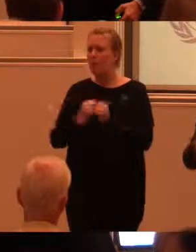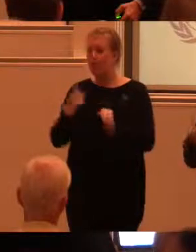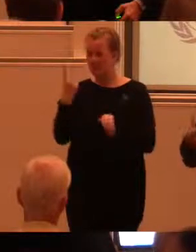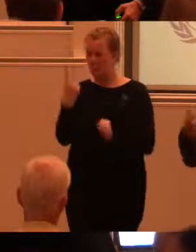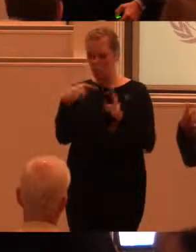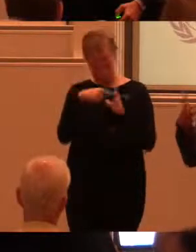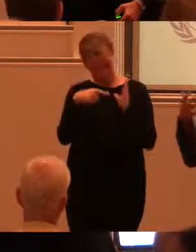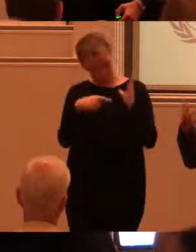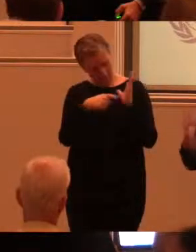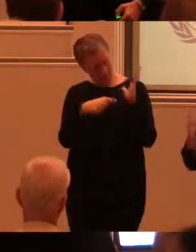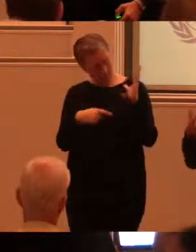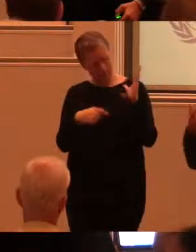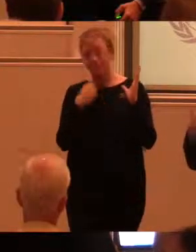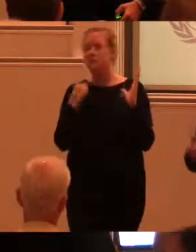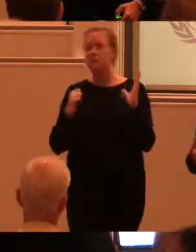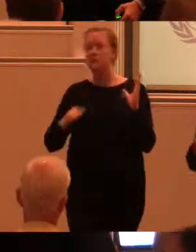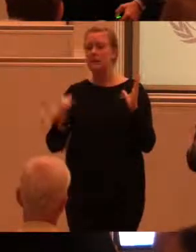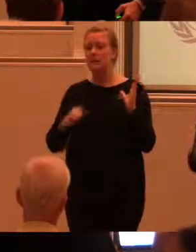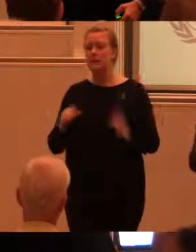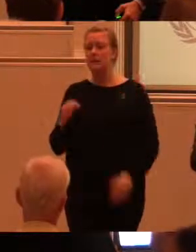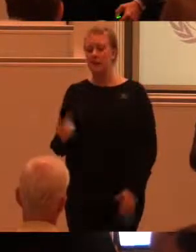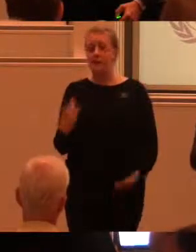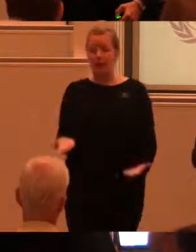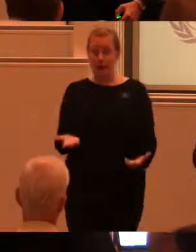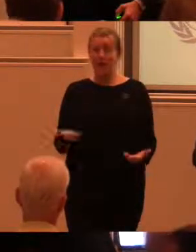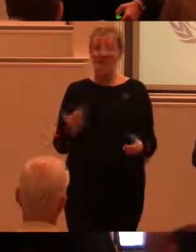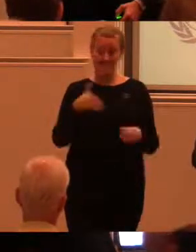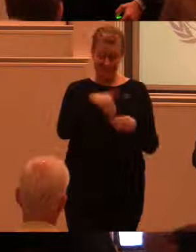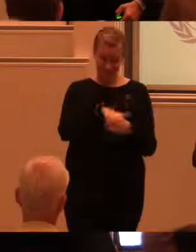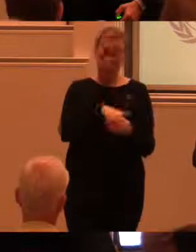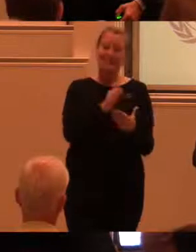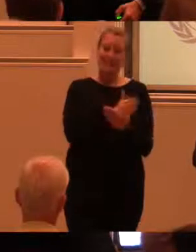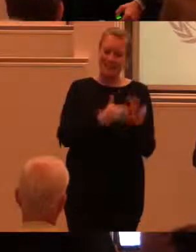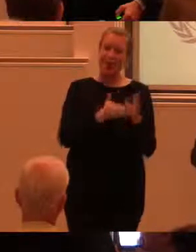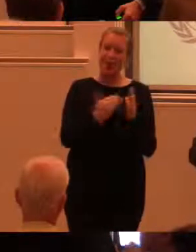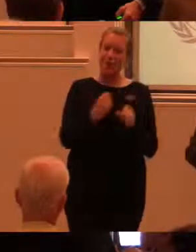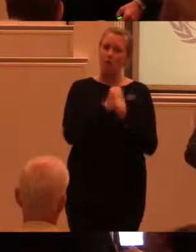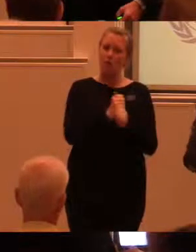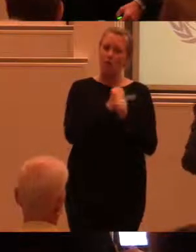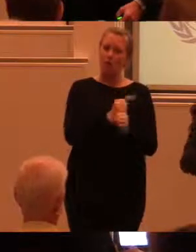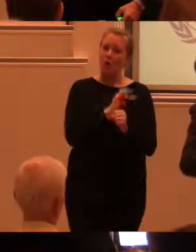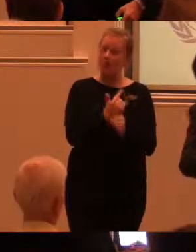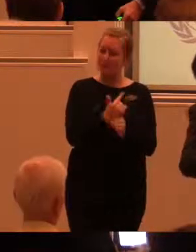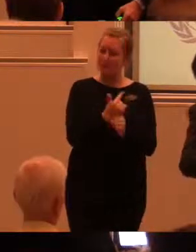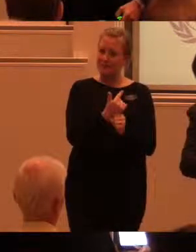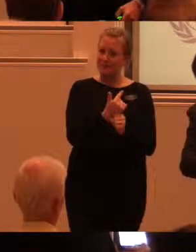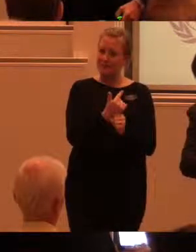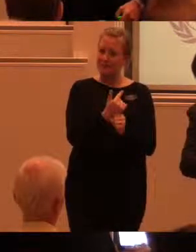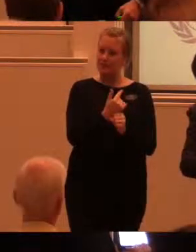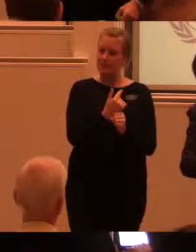att tillgänglighet är en del utav hållbarhetsagendan. Och då